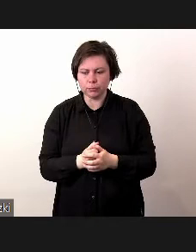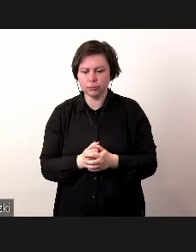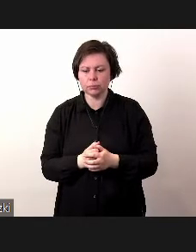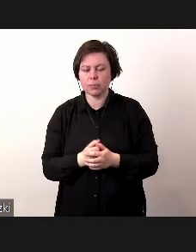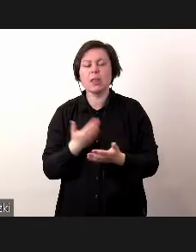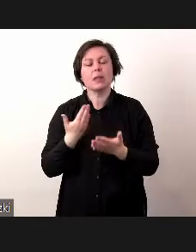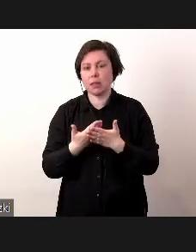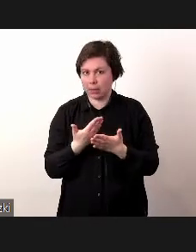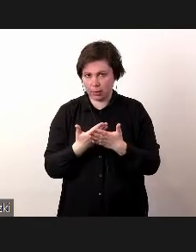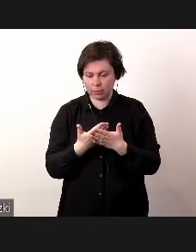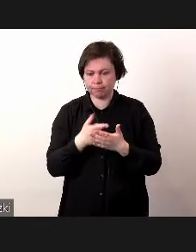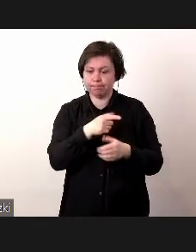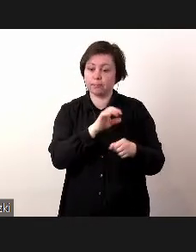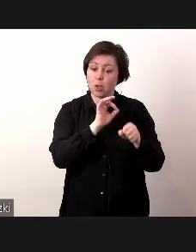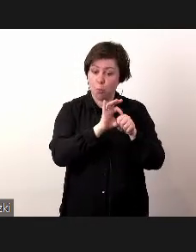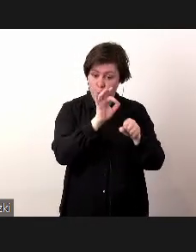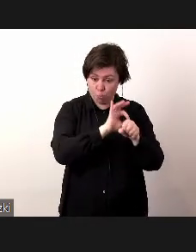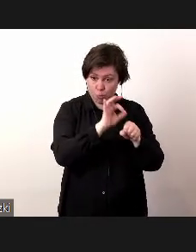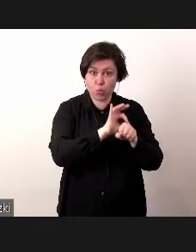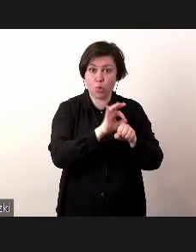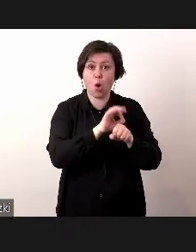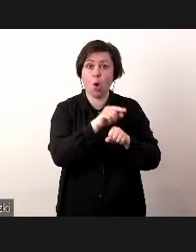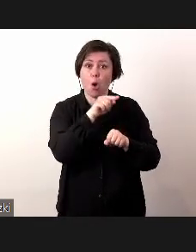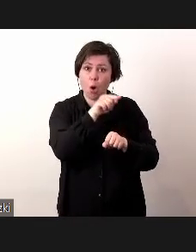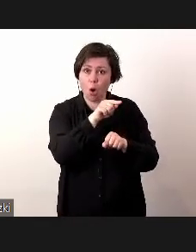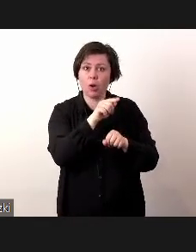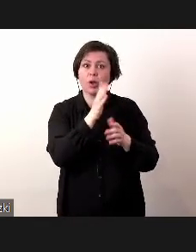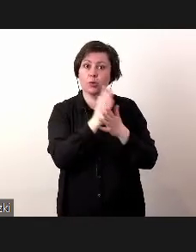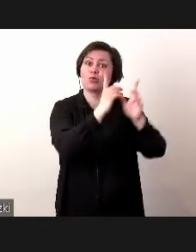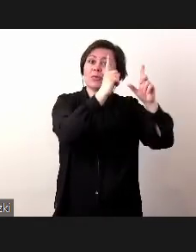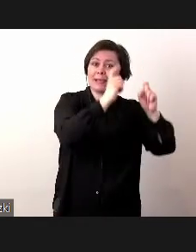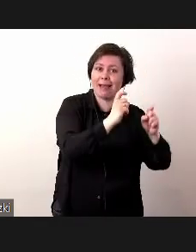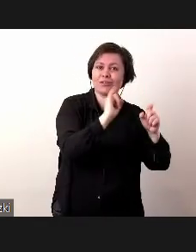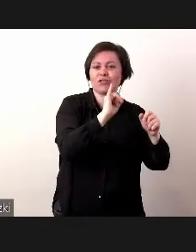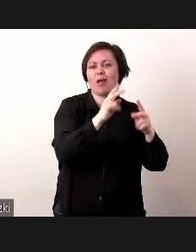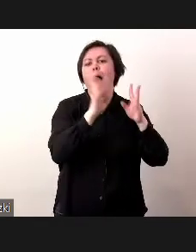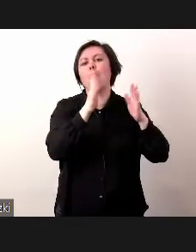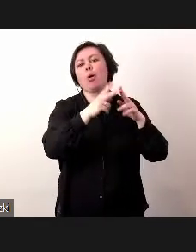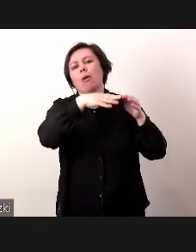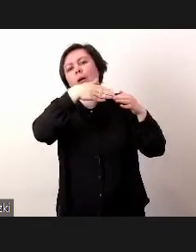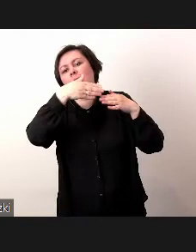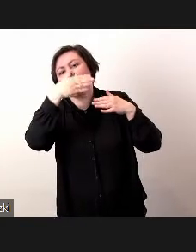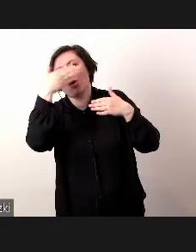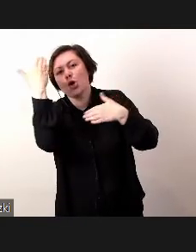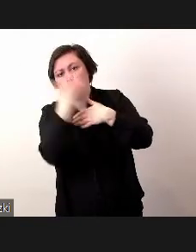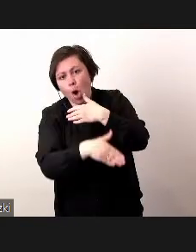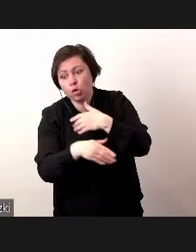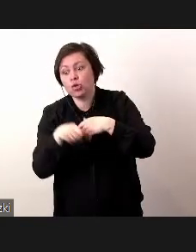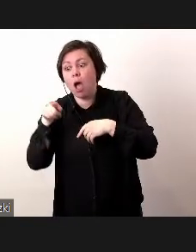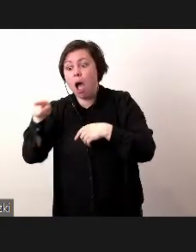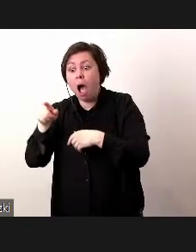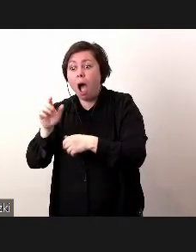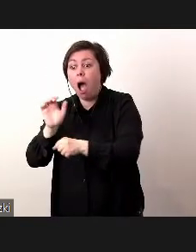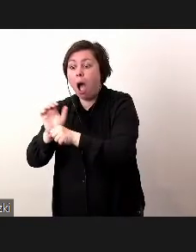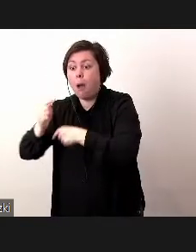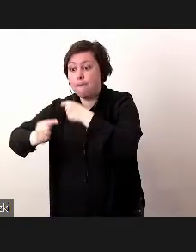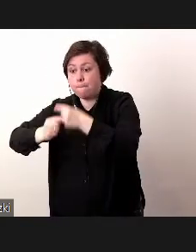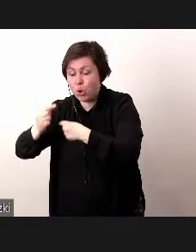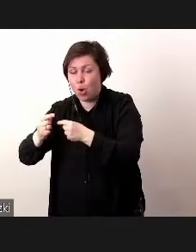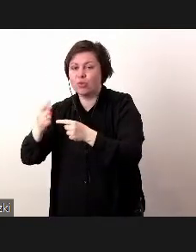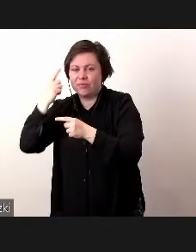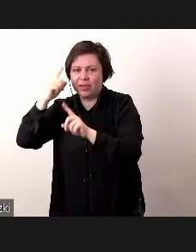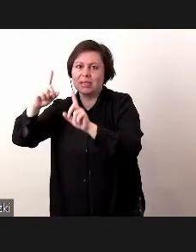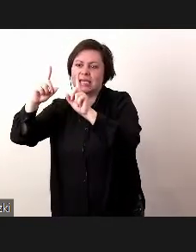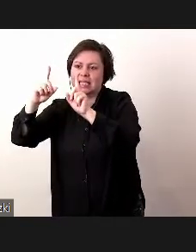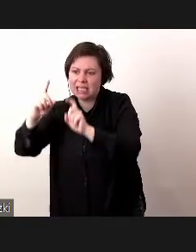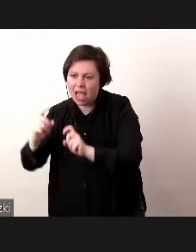projekt oczywiście ma to do siebie, że się kiedyś zaczyna i kończy, a produkt my oczywiście zaczynamy,